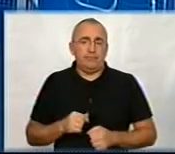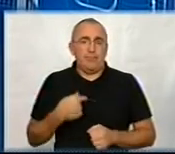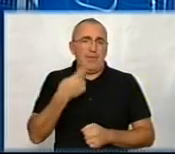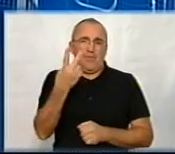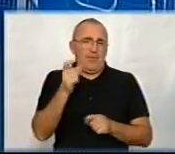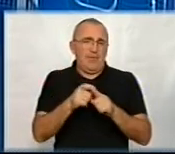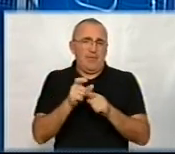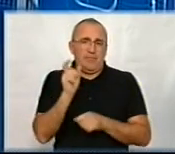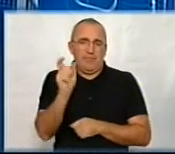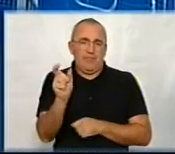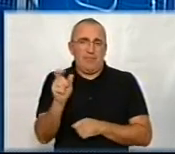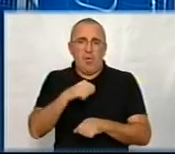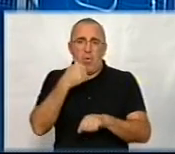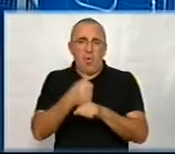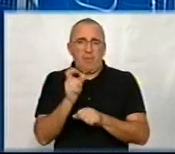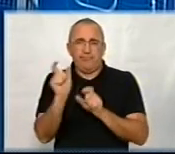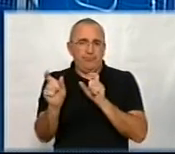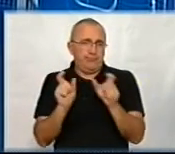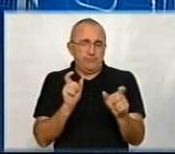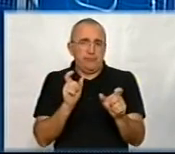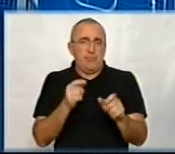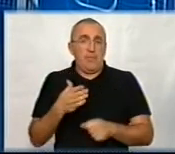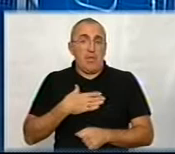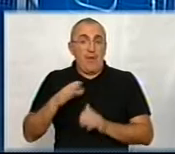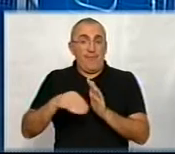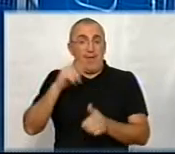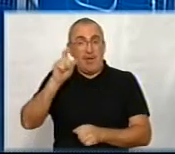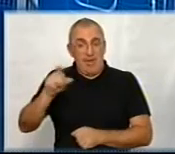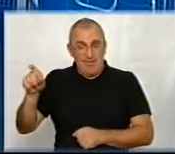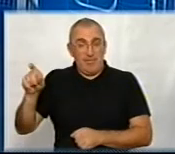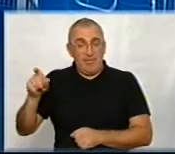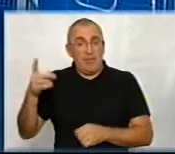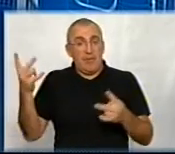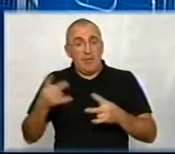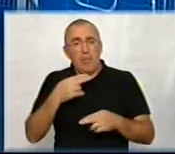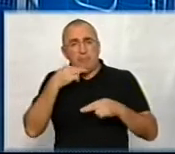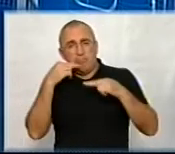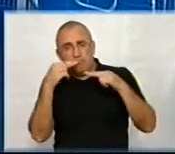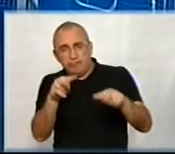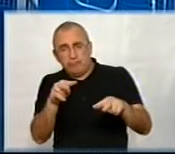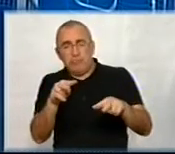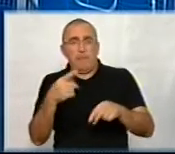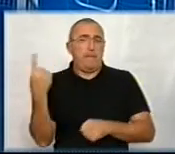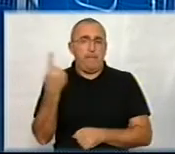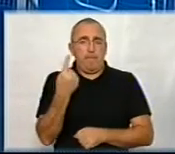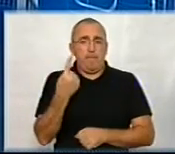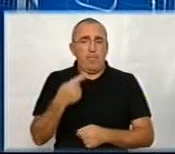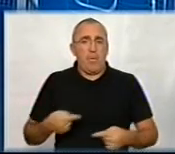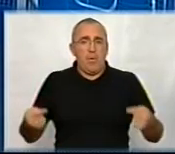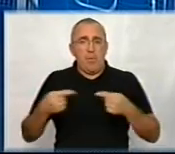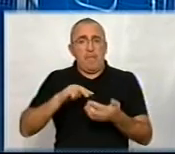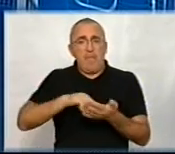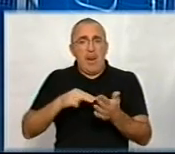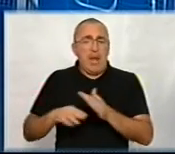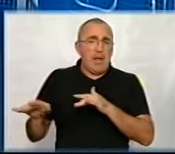я дві речі назву, дві головних речі. Я думаю, що нашим виборцям потрібно дивитись найголовніше. Це перше, на конкретний план